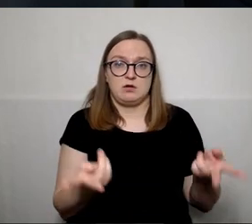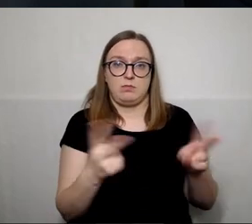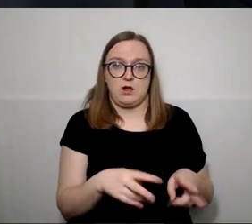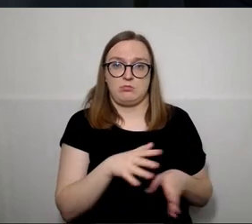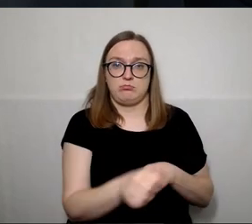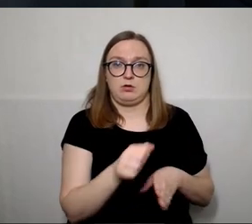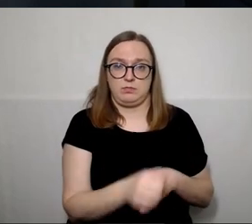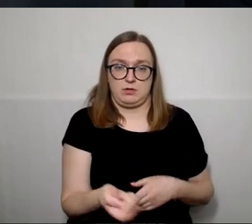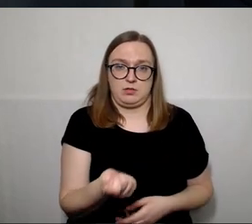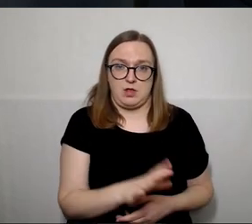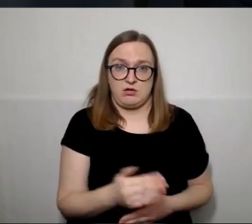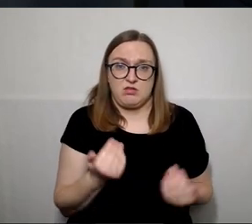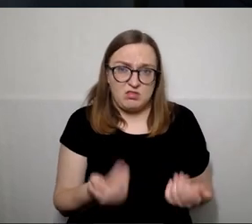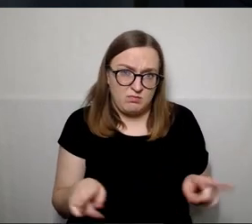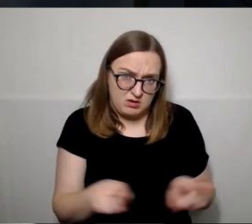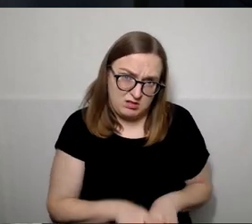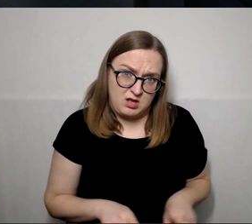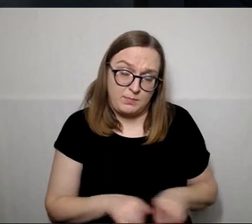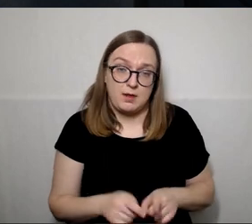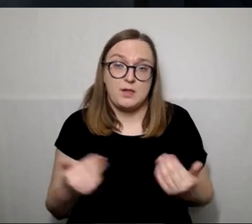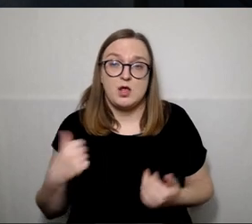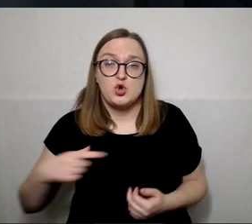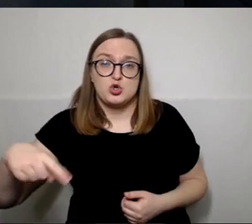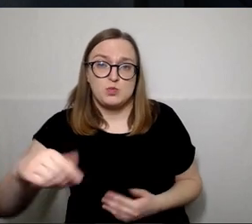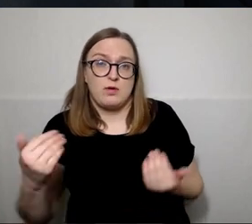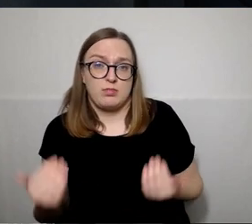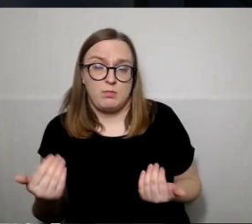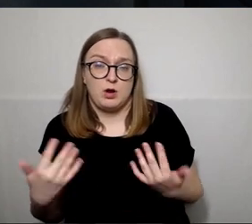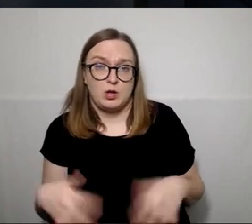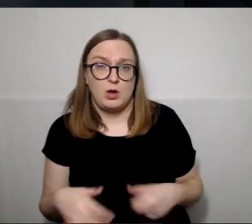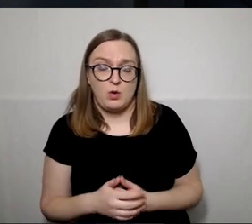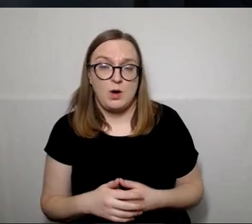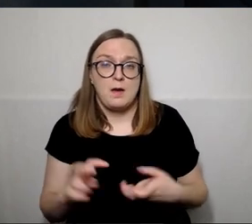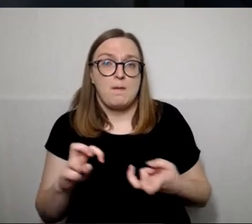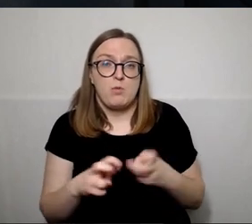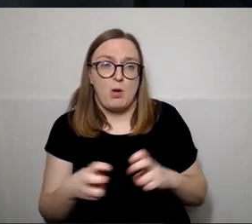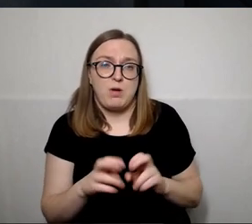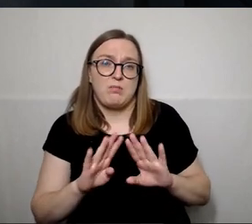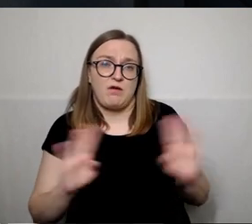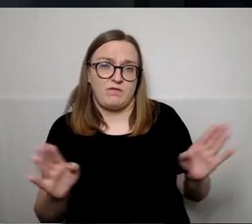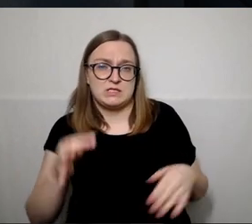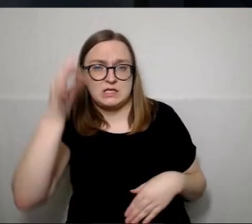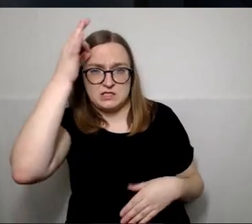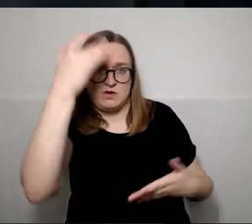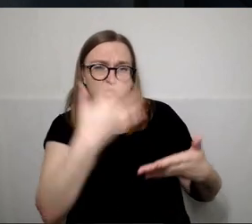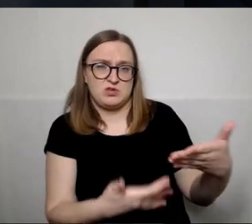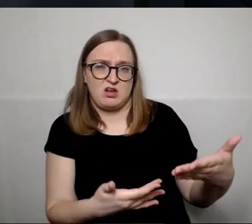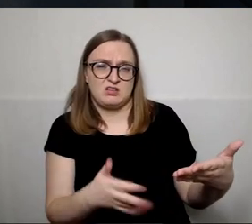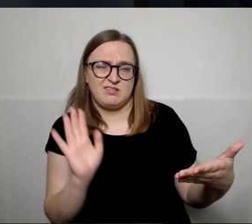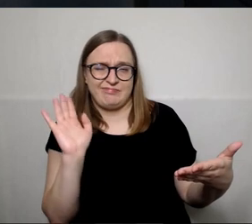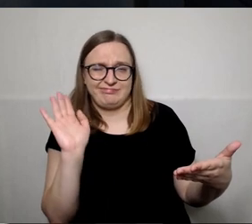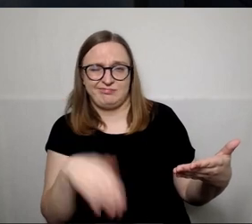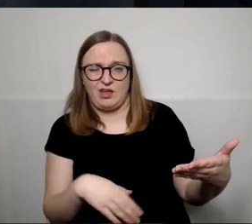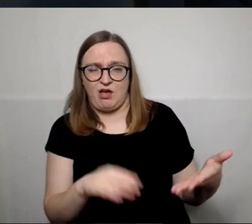neišgyventi ar šiandien. Bet gyventojai šiandien gyventojai problemus neberašomas į svarių sąrašą, bet